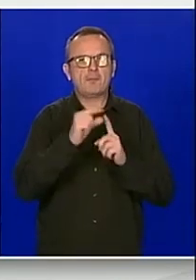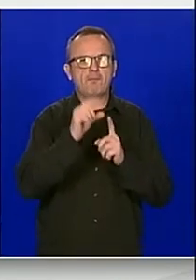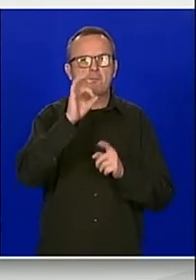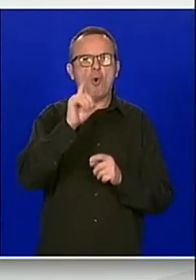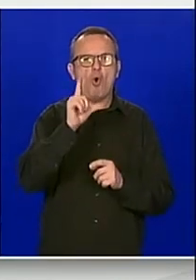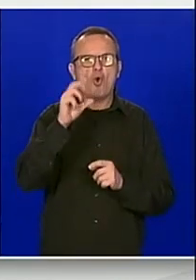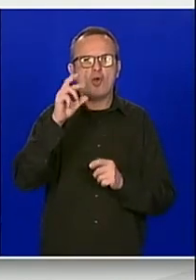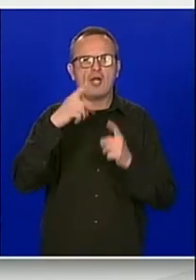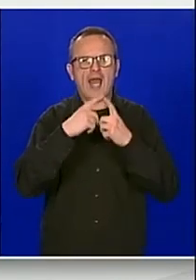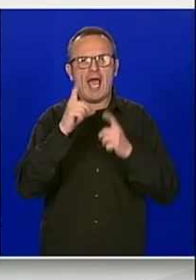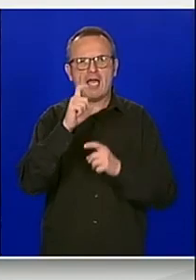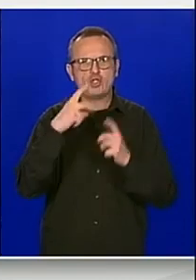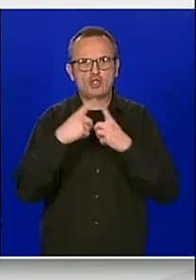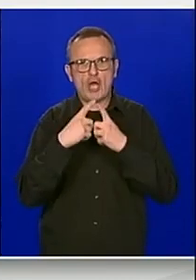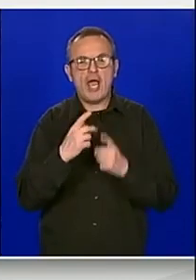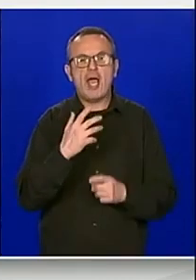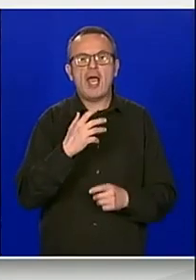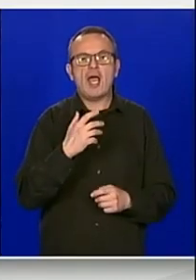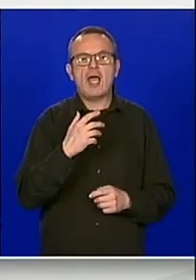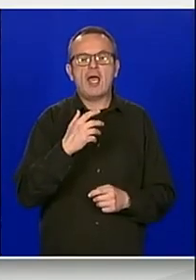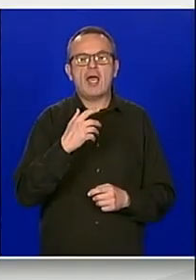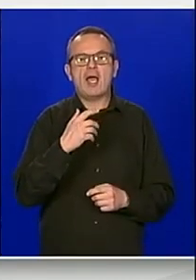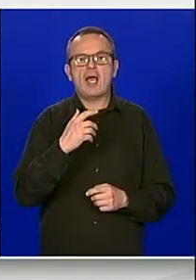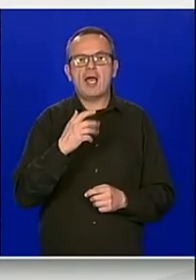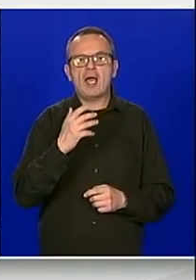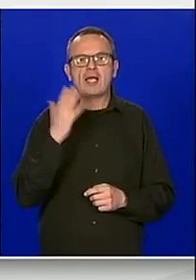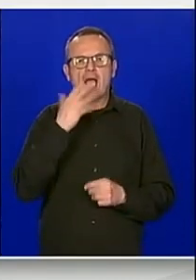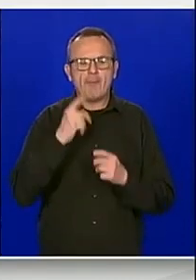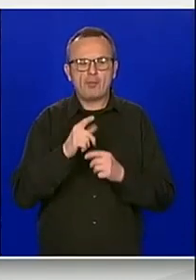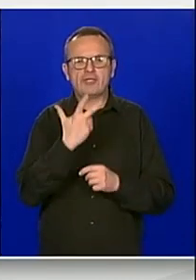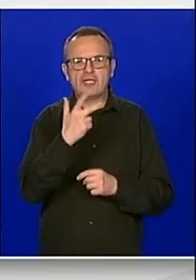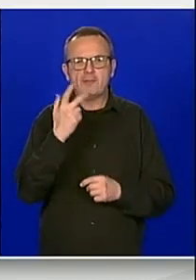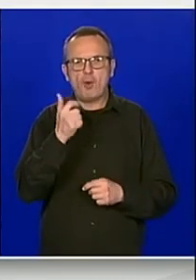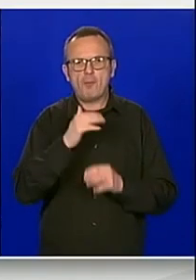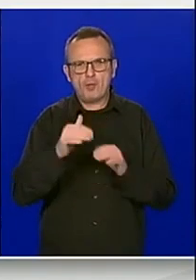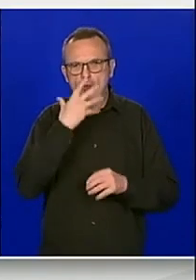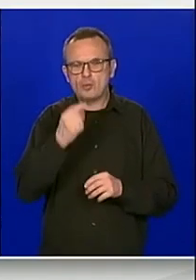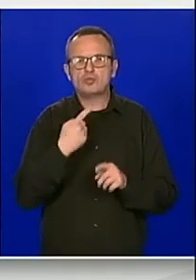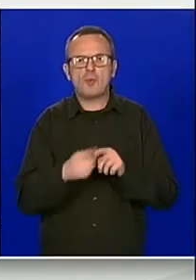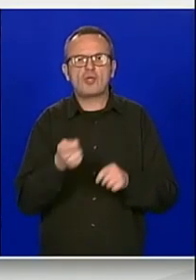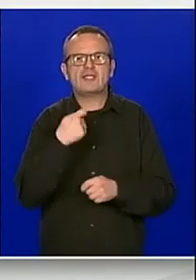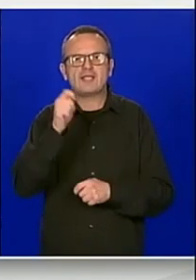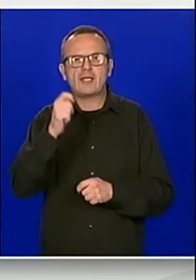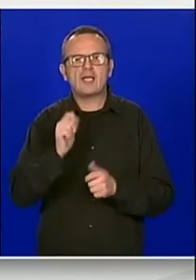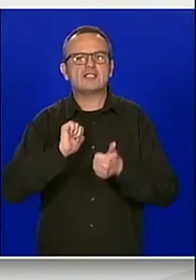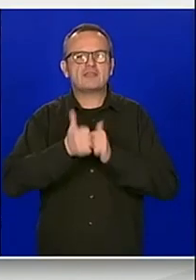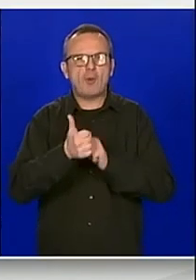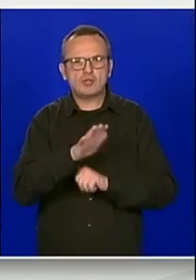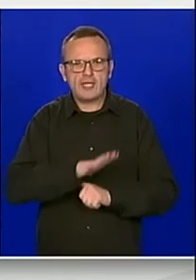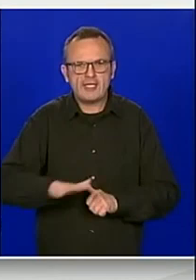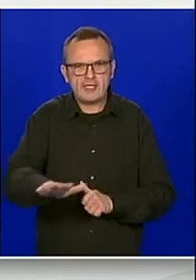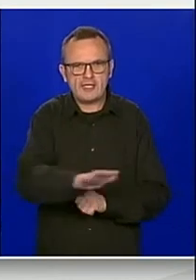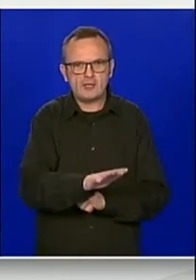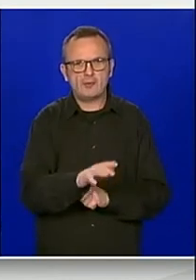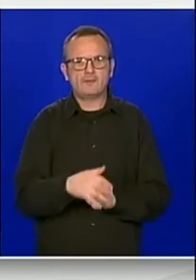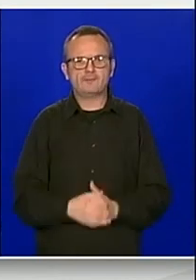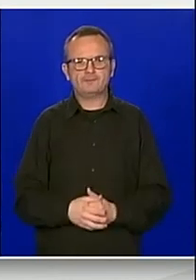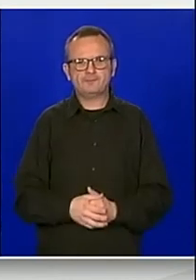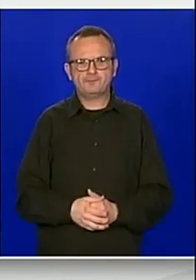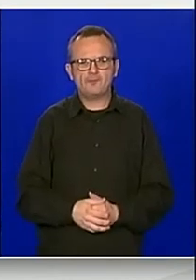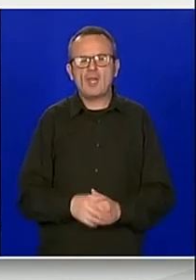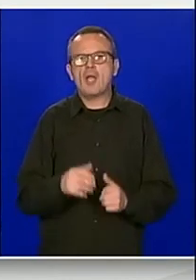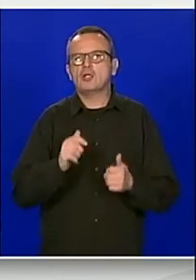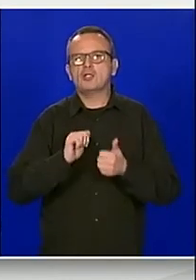kod Habora, na 10 godina 1,75% za izgradnju multifunkcionalno-sportskog igrališta, građenje građevine javne i društvene namjene,